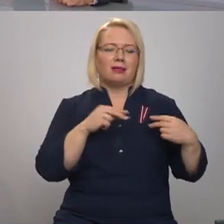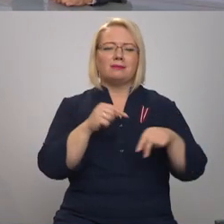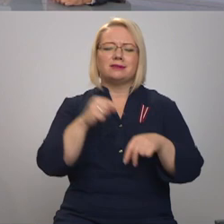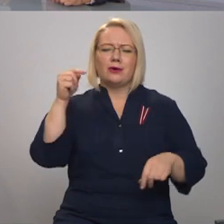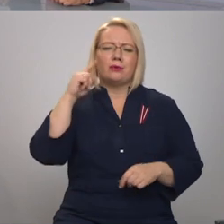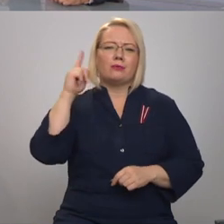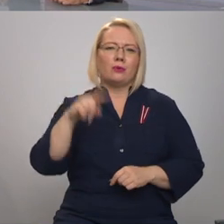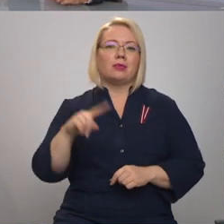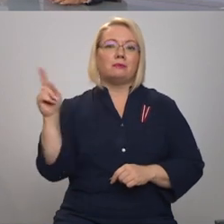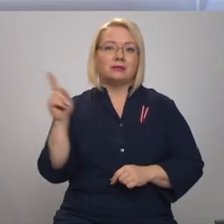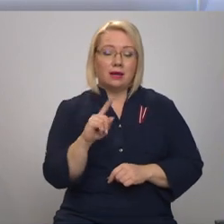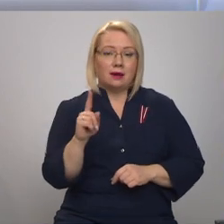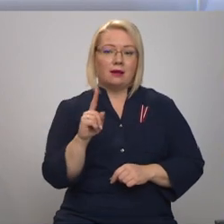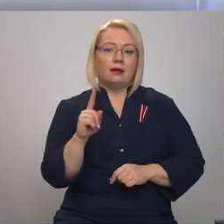ir.